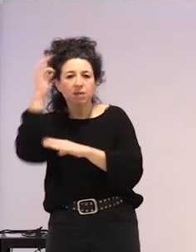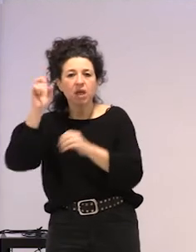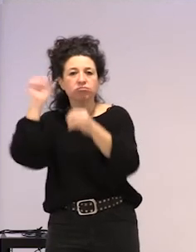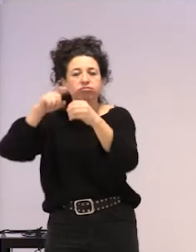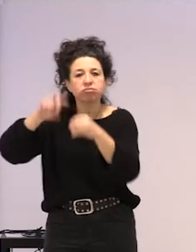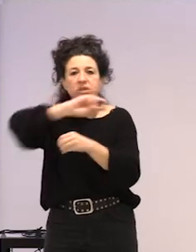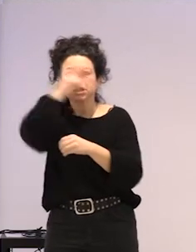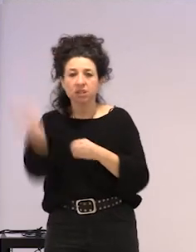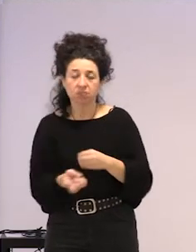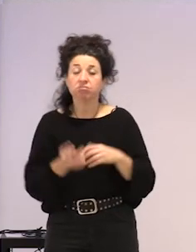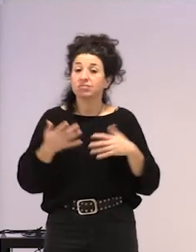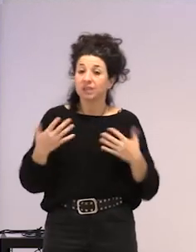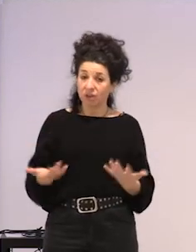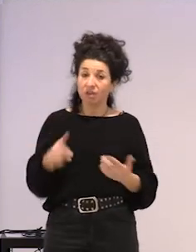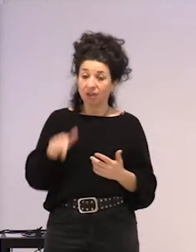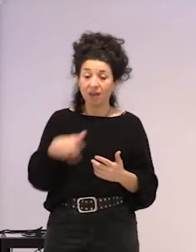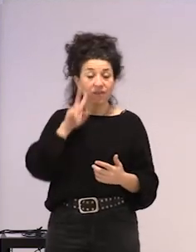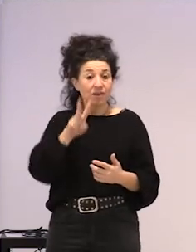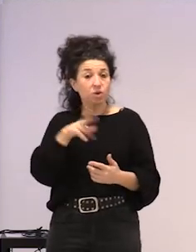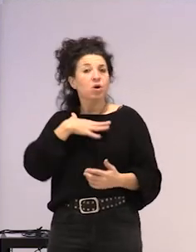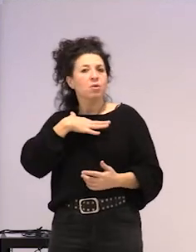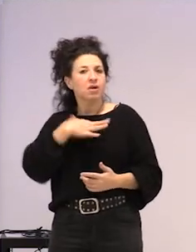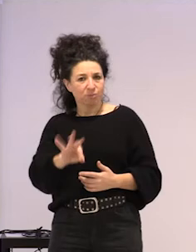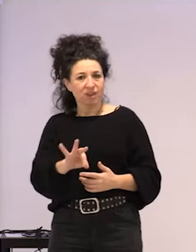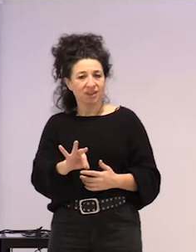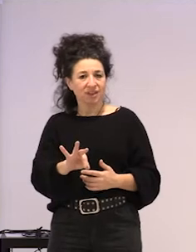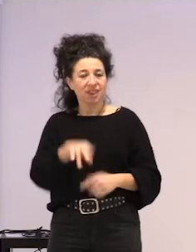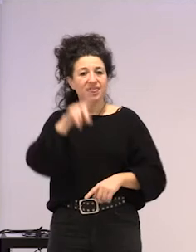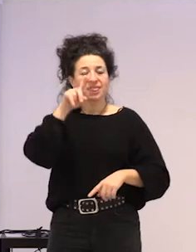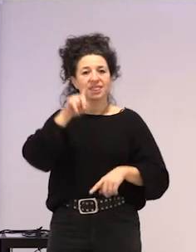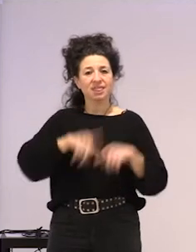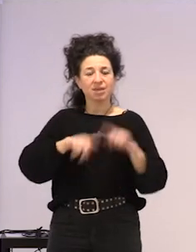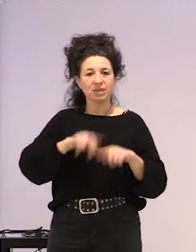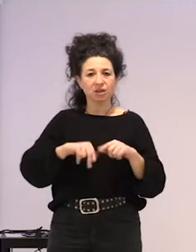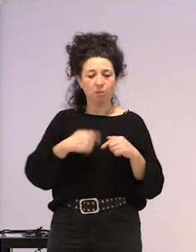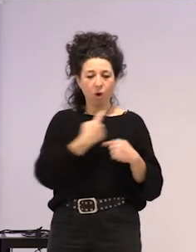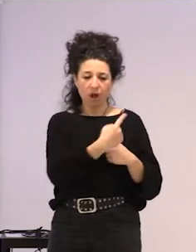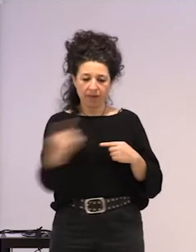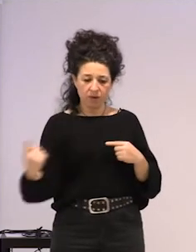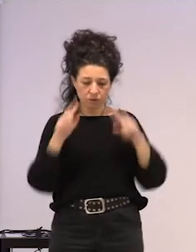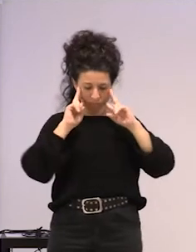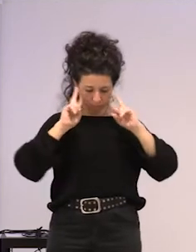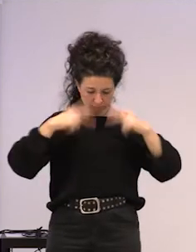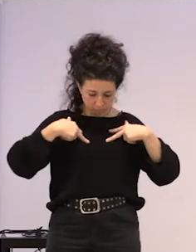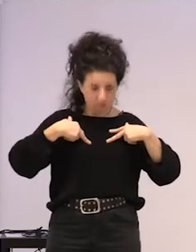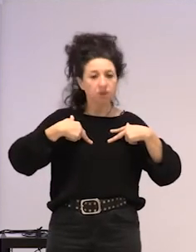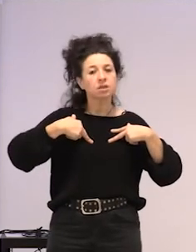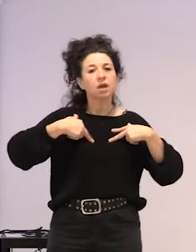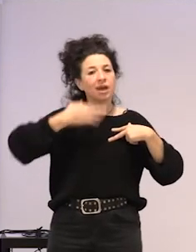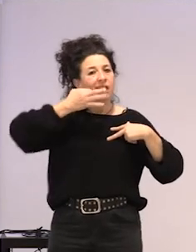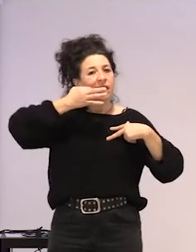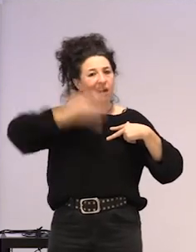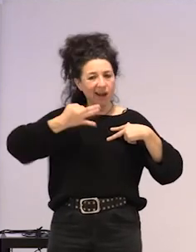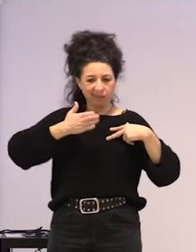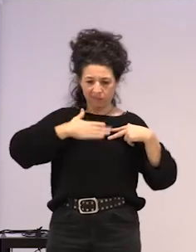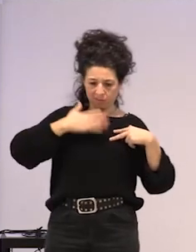Eta, bueno, pues, hemen ikusten da, posible dela, ez? Ba, norberaren pozizioa, norberaren errealitatea, gaineko kontzientzia